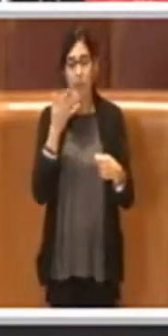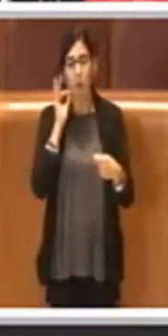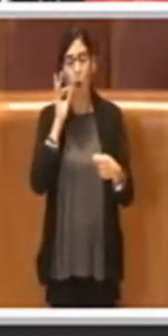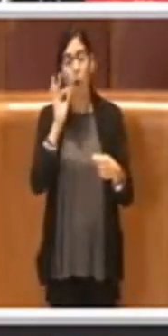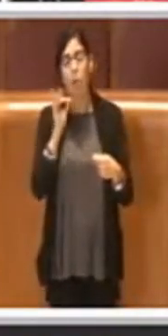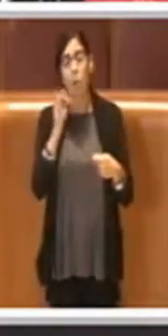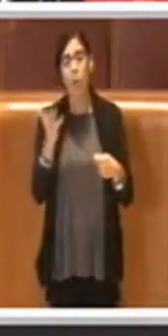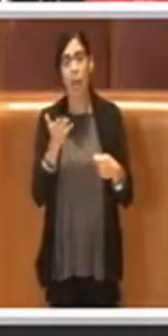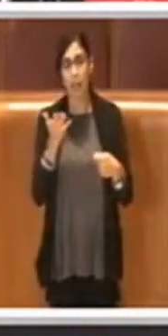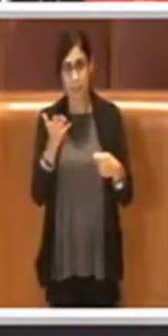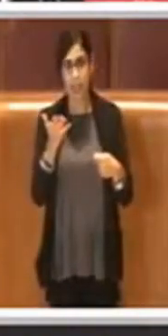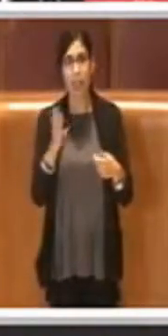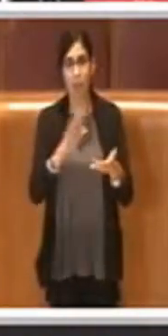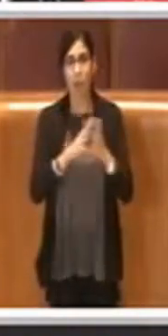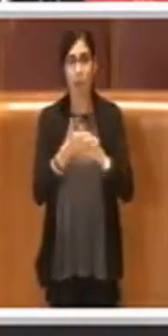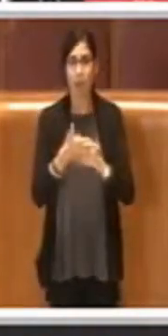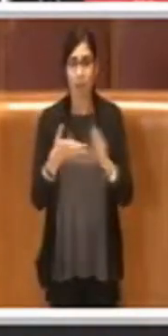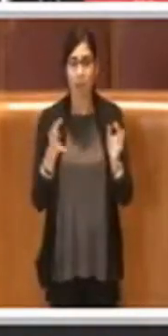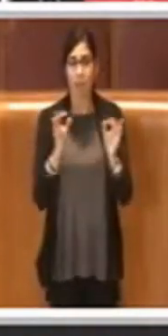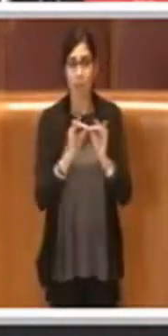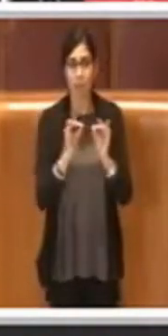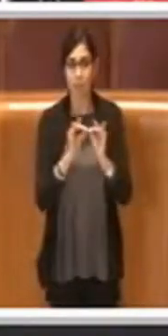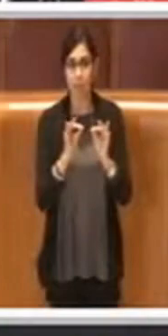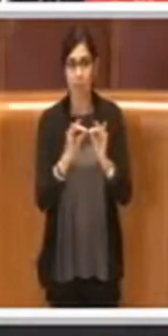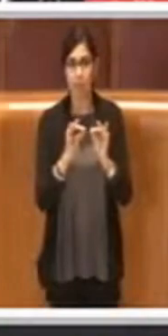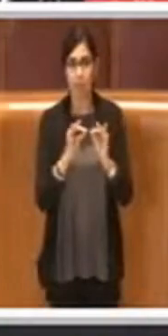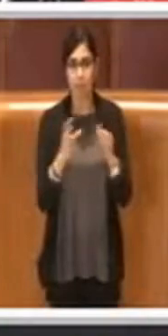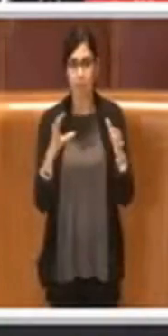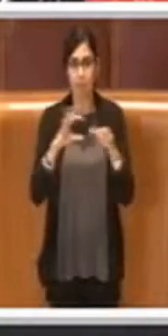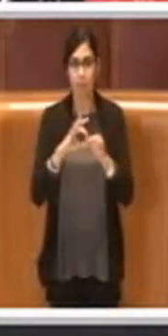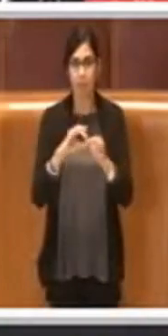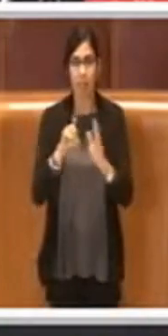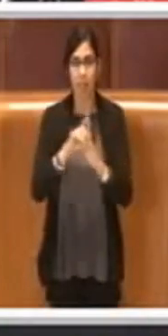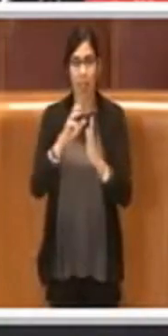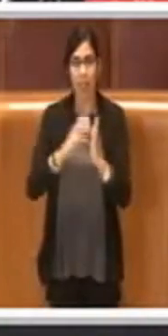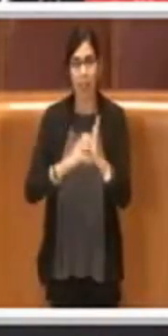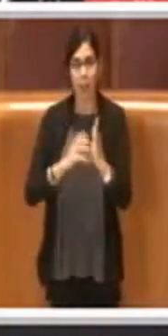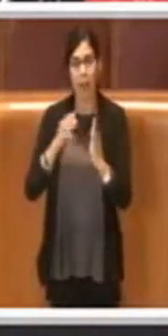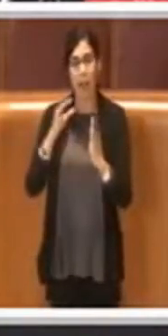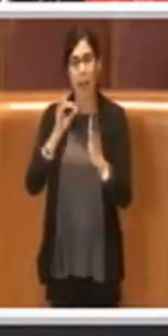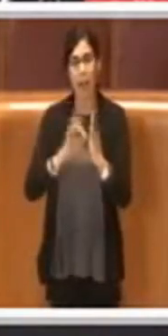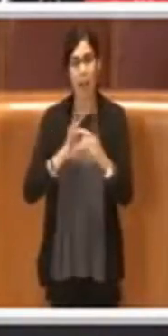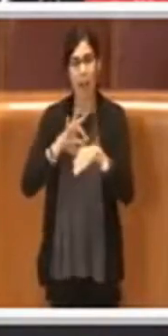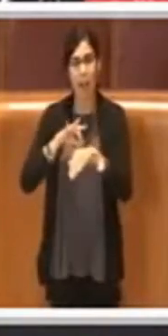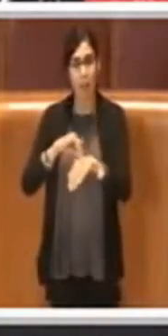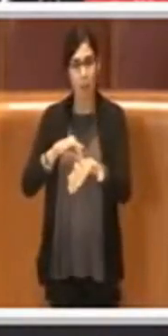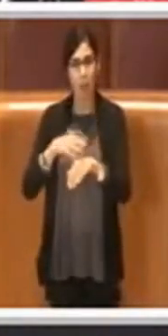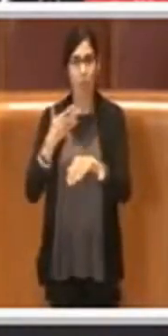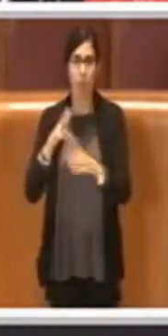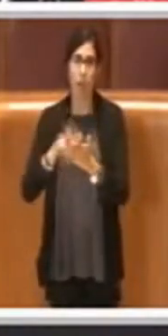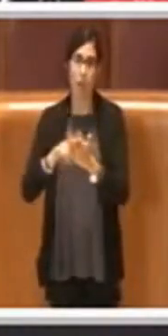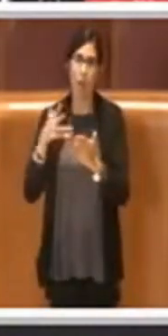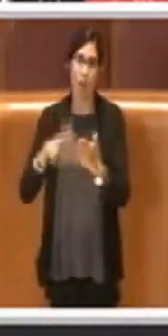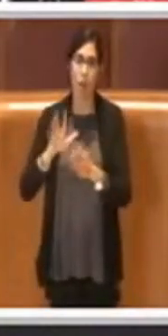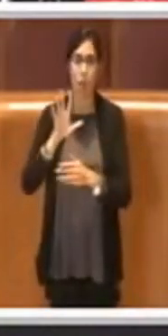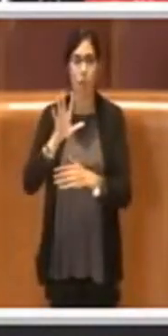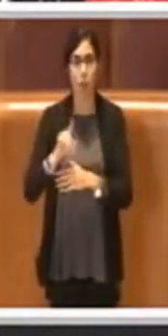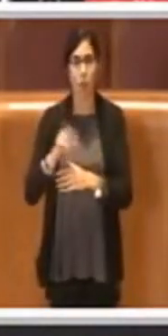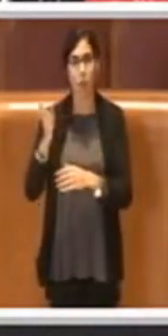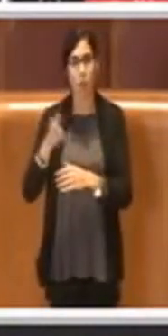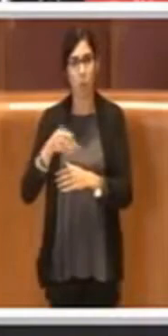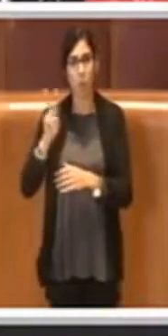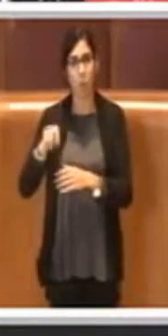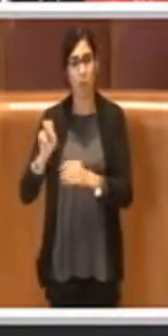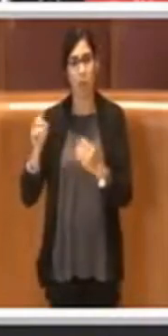congruente con la delibera delle linee guida che noi abbiamo già approvato, la delibera 51 del 2019,